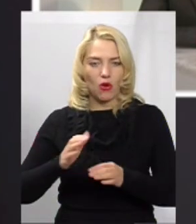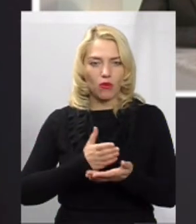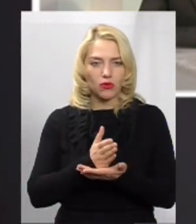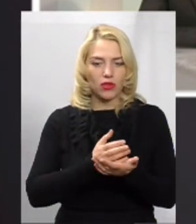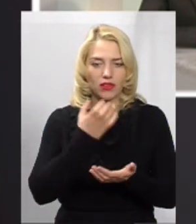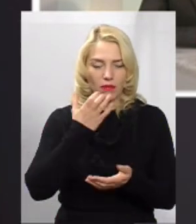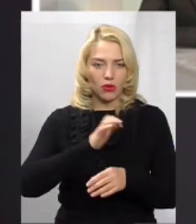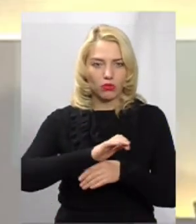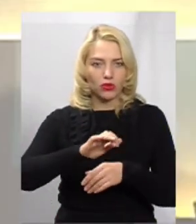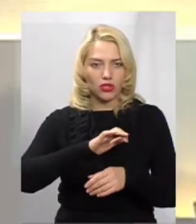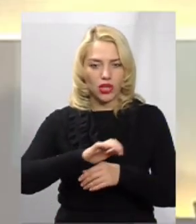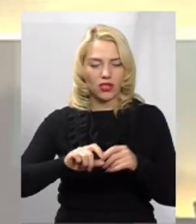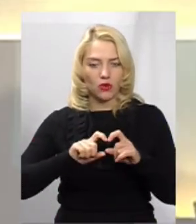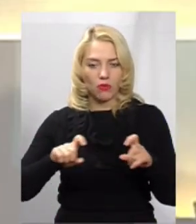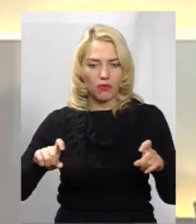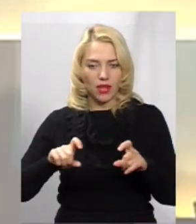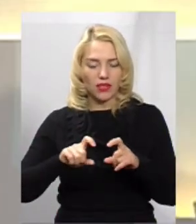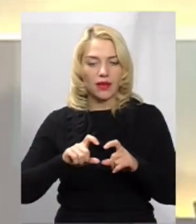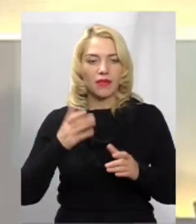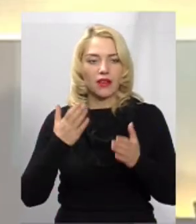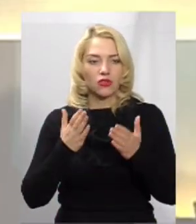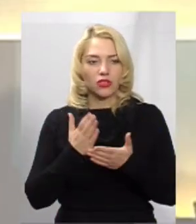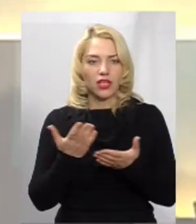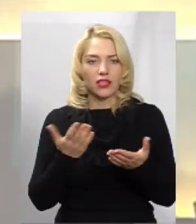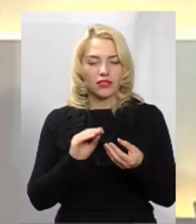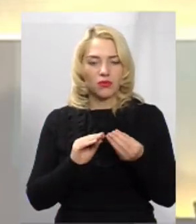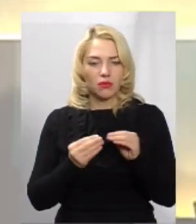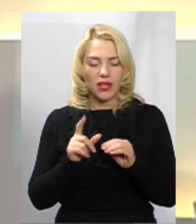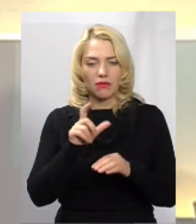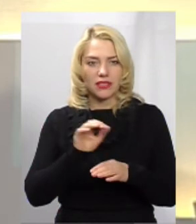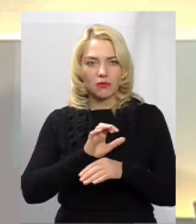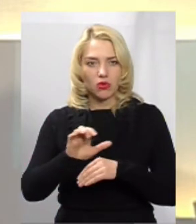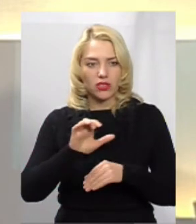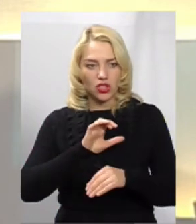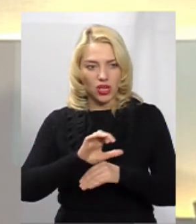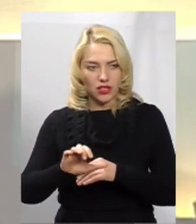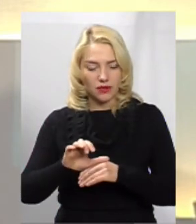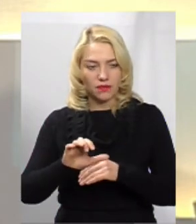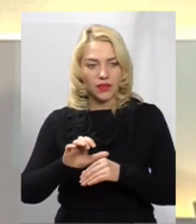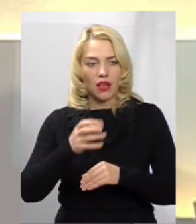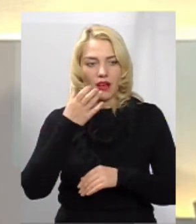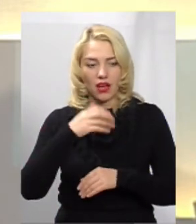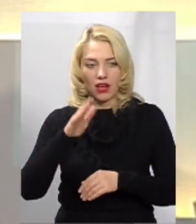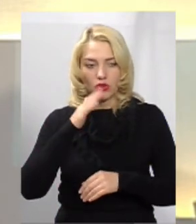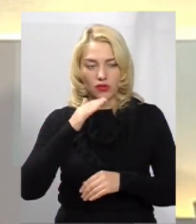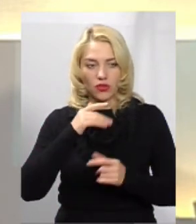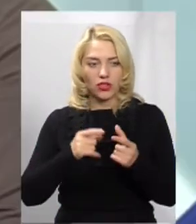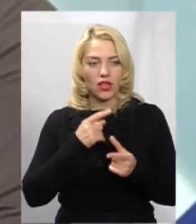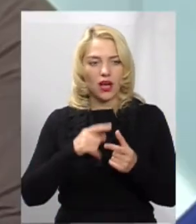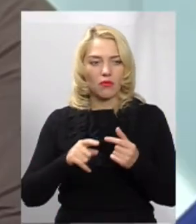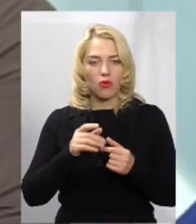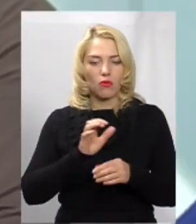Якщо є проблеми якісь з постачанням гарячої води або